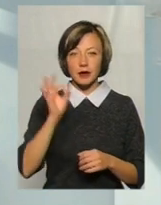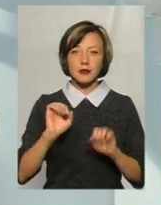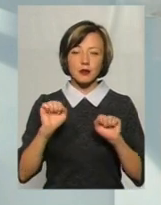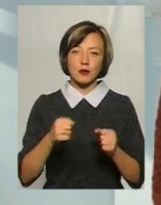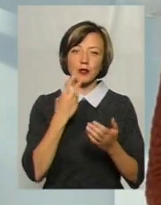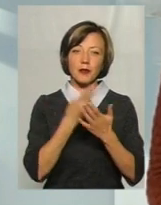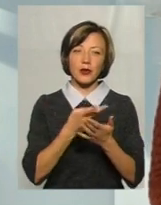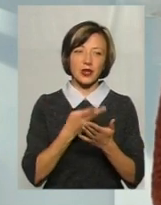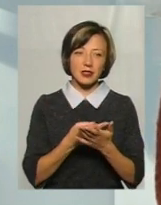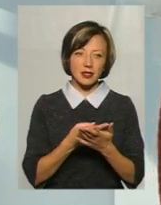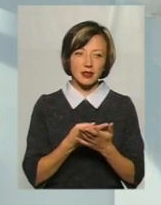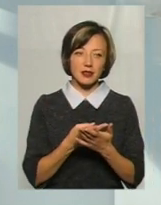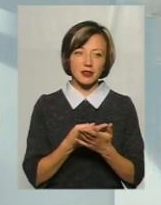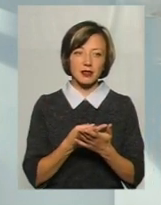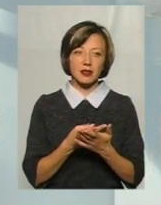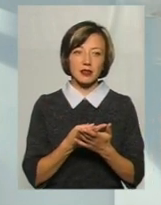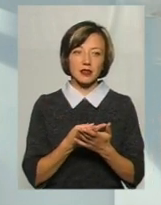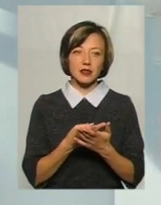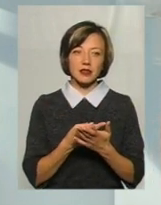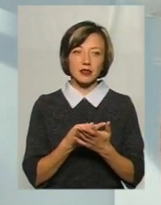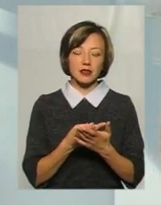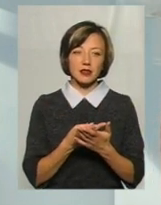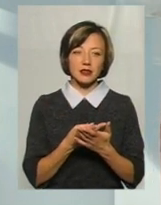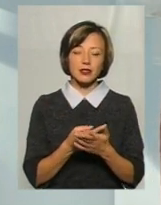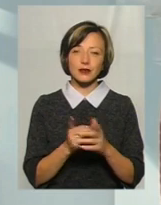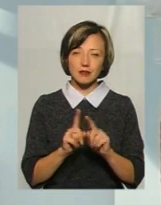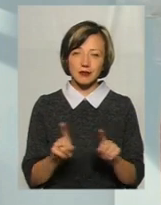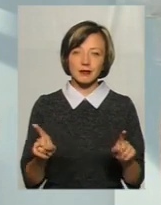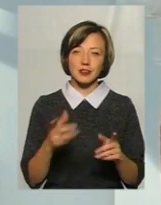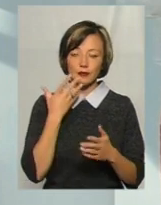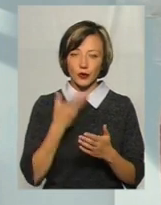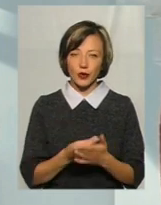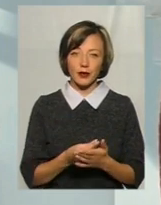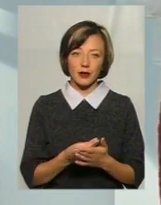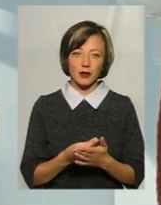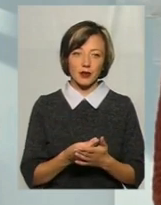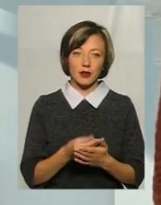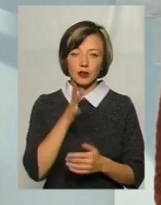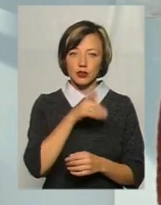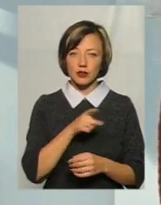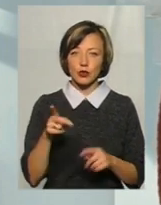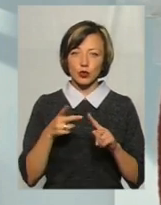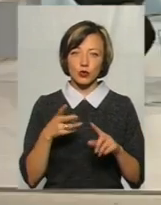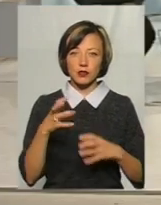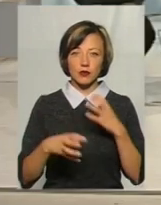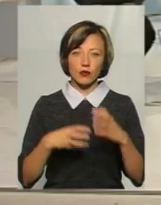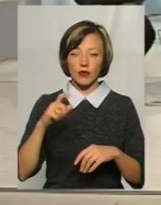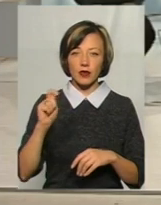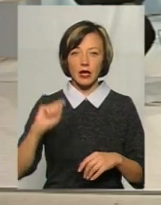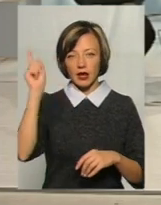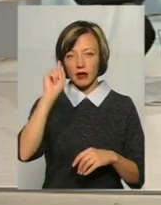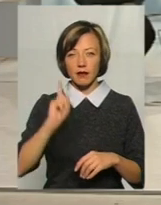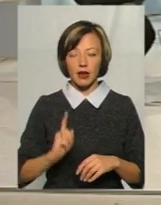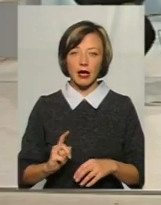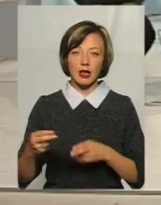також щось показати, якраз часів Другої війни. Євреї до нас